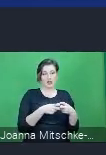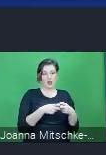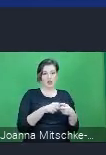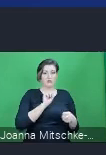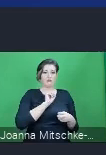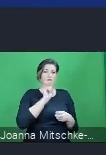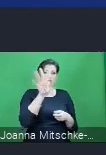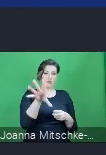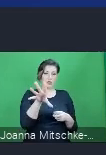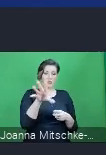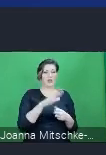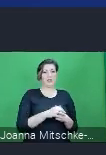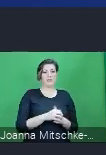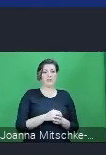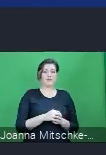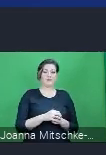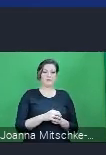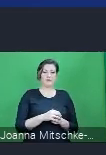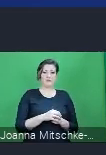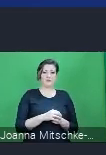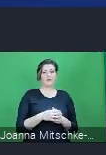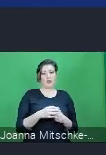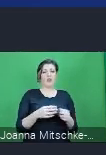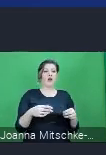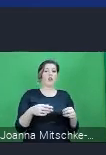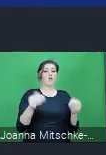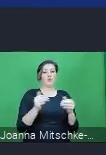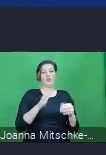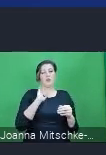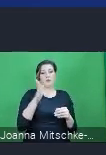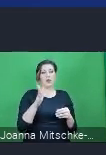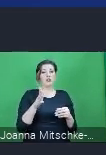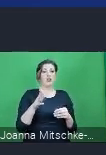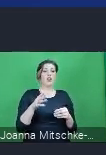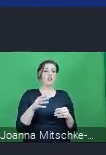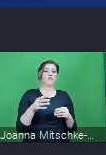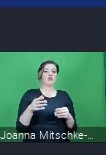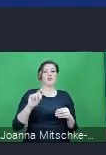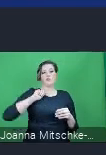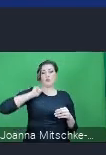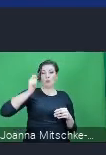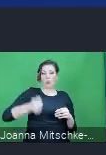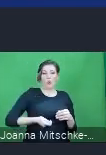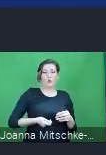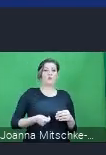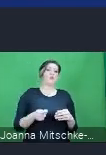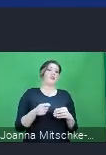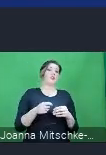elektronicznym zostaną właśnie udostępnione wójtowi, burmistrzowi, prezydentowi miast po to, żeby generalnie na bazie tej